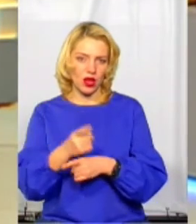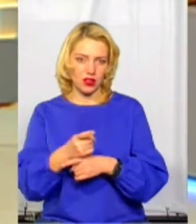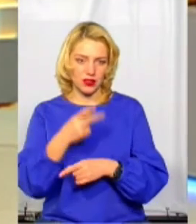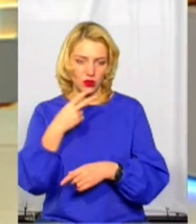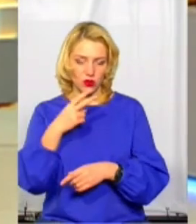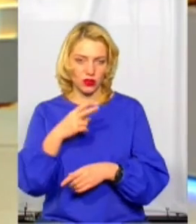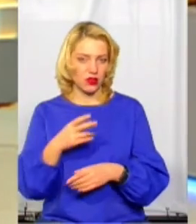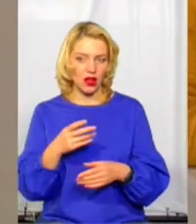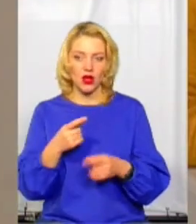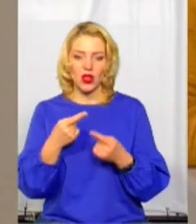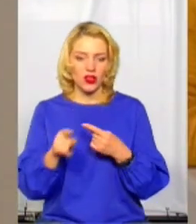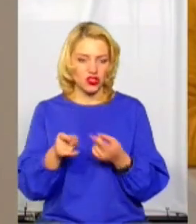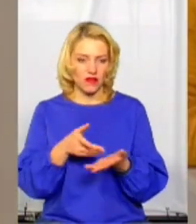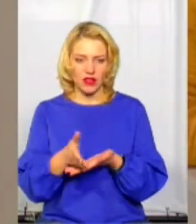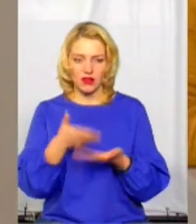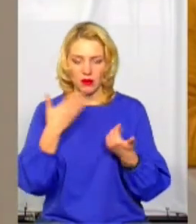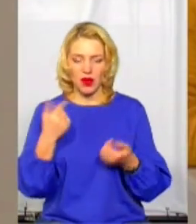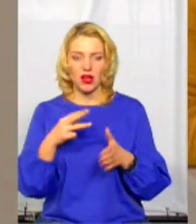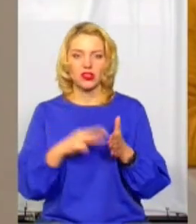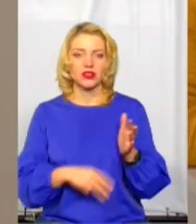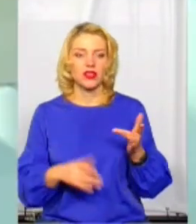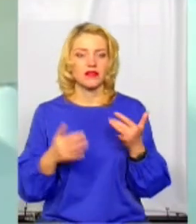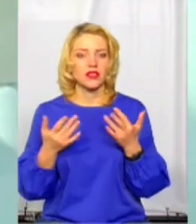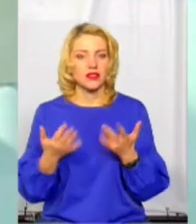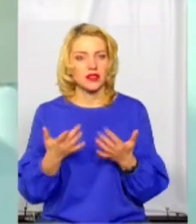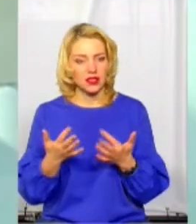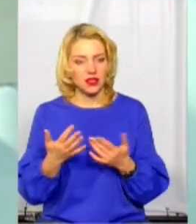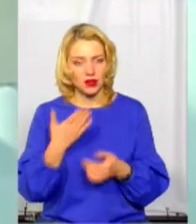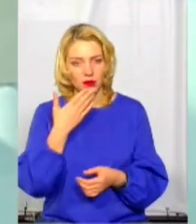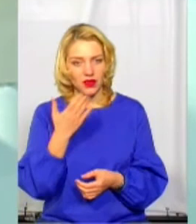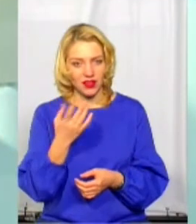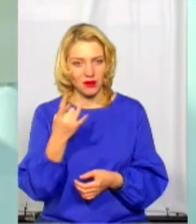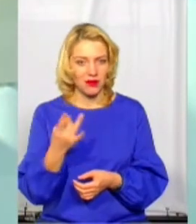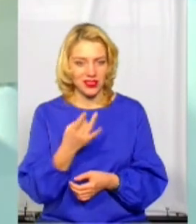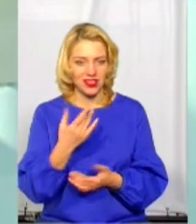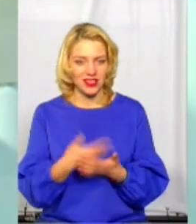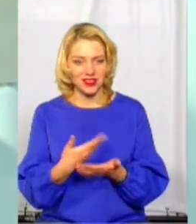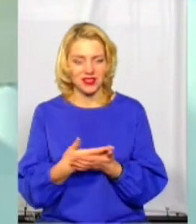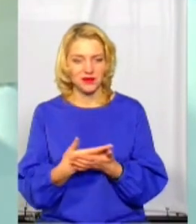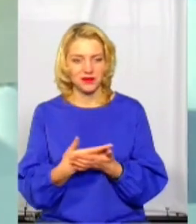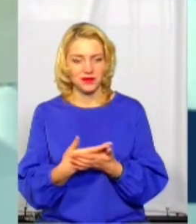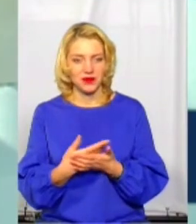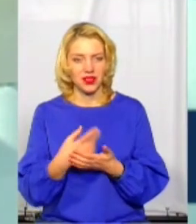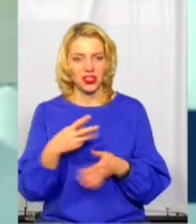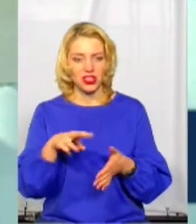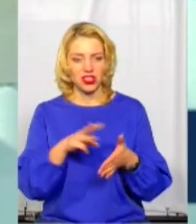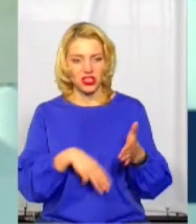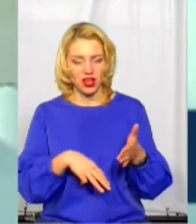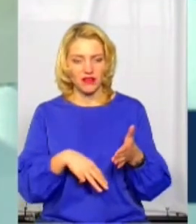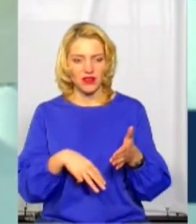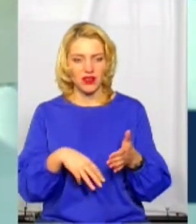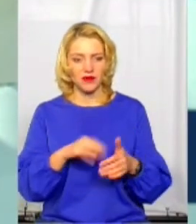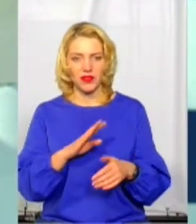А курцю скільки гривень штрафу загрожує? На перший разок. Скажу вам так, штрафи